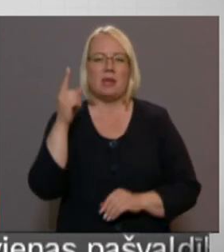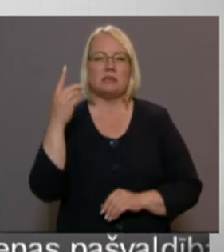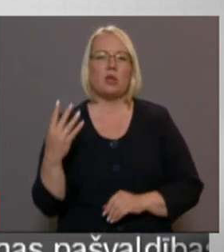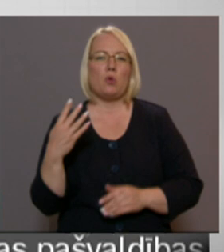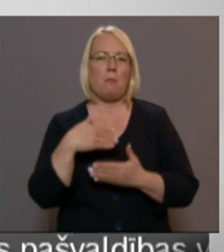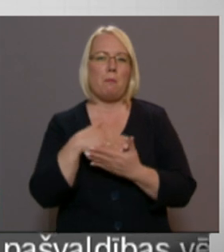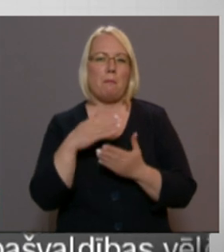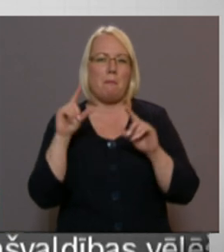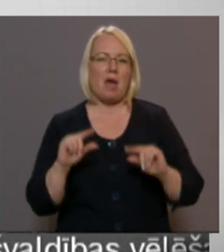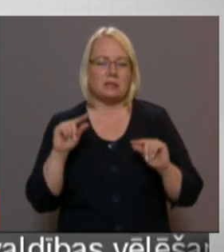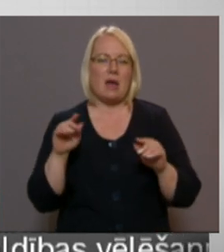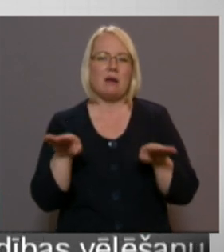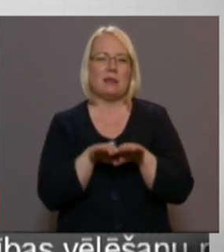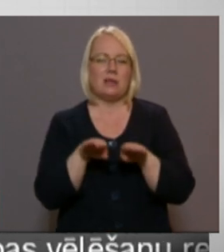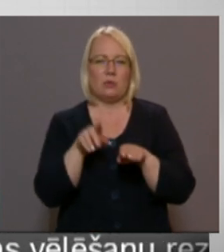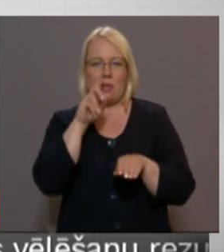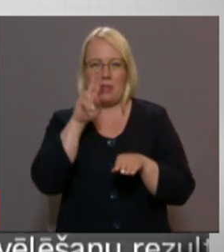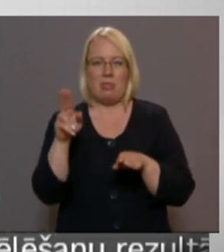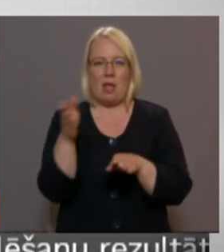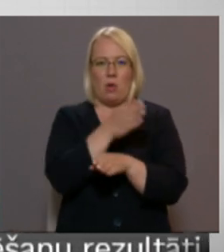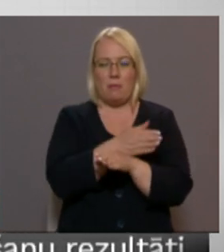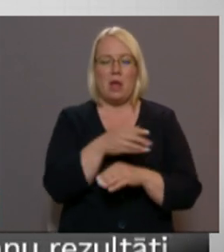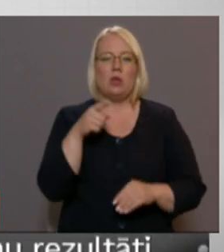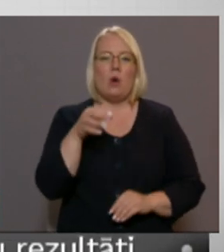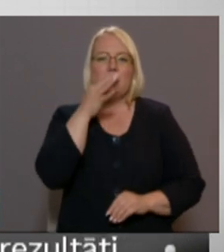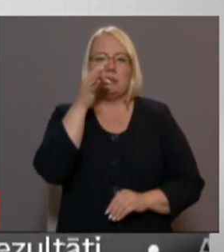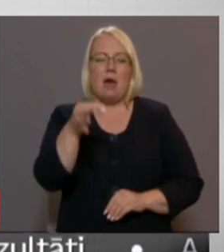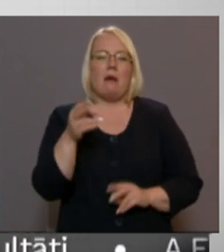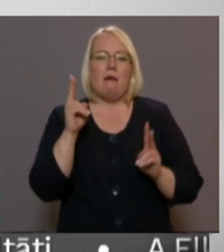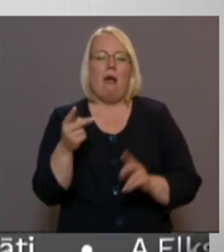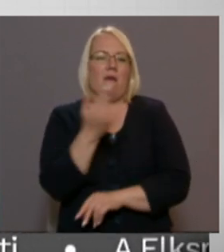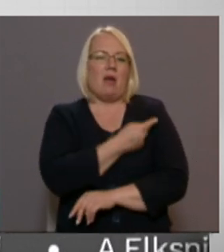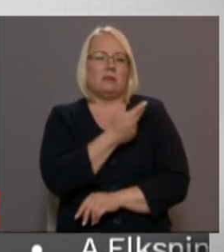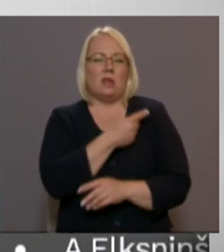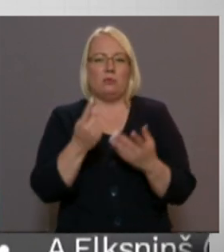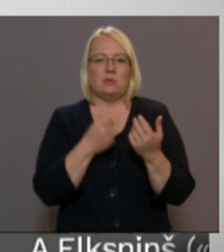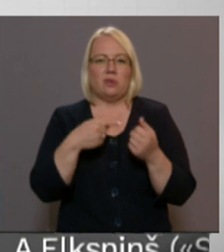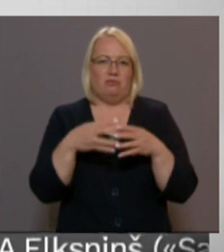mazāk nekā pirms nedēļas. Eksperti to skaidro ar vienu lielāku vakcinēto skaitu.